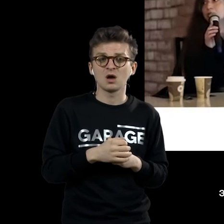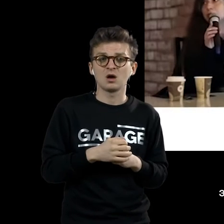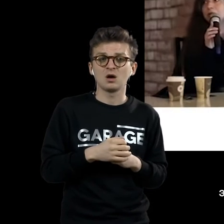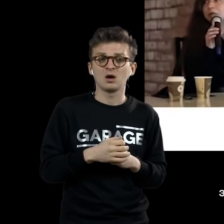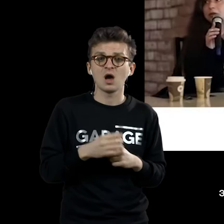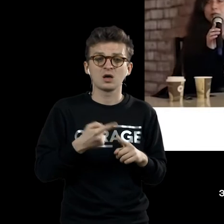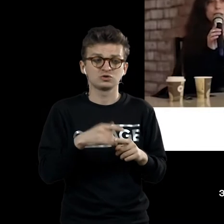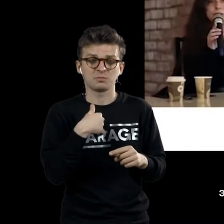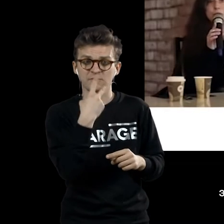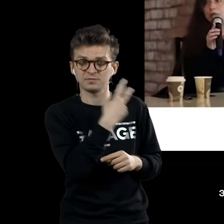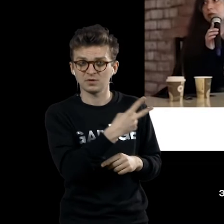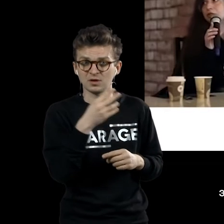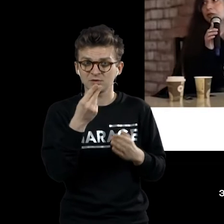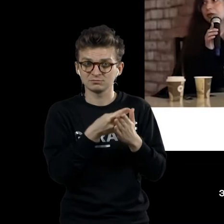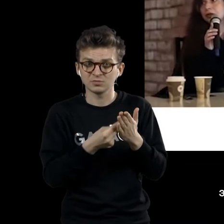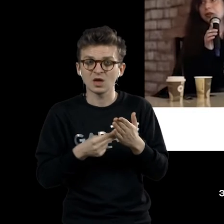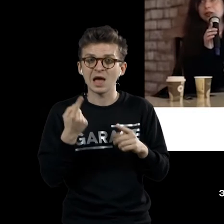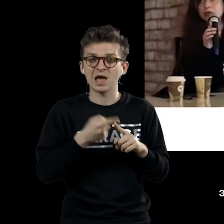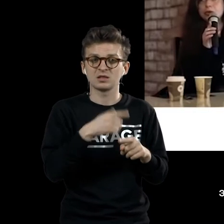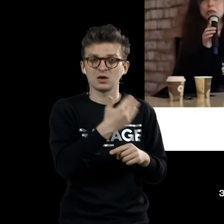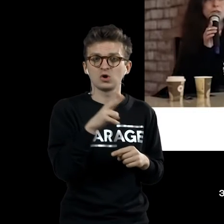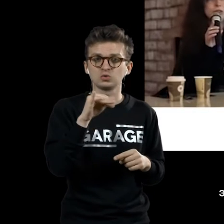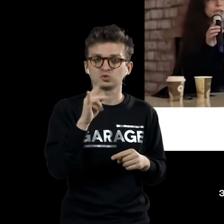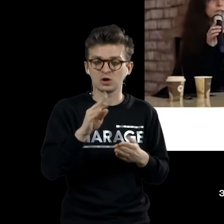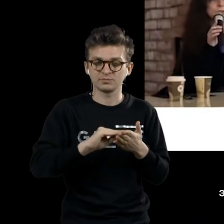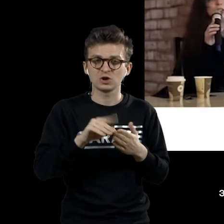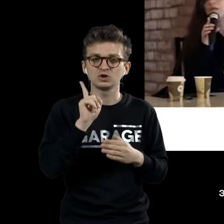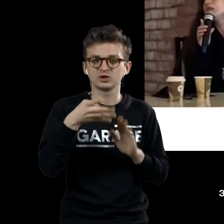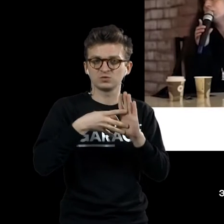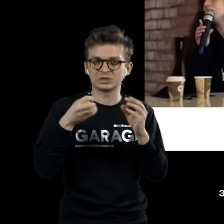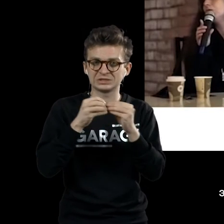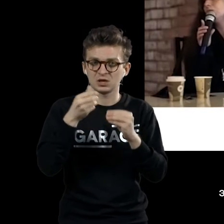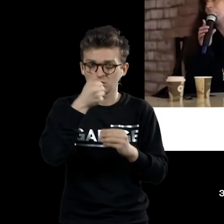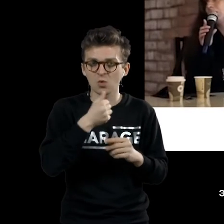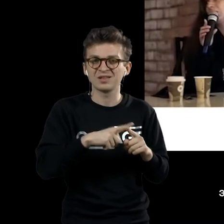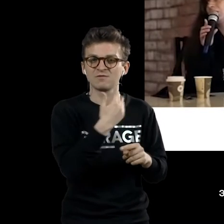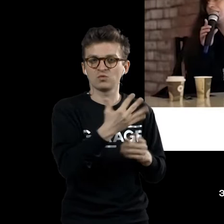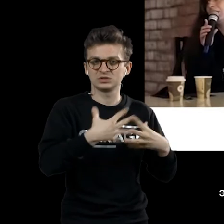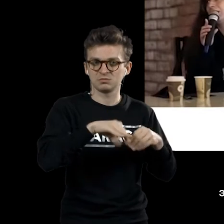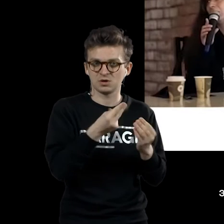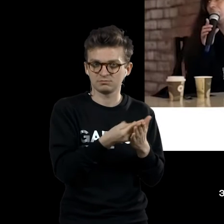картина, которую мы видим. Это картина Дюшана 1910 года, запечатлевшая его семью.